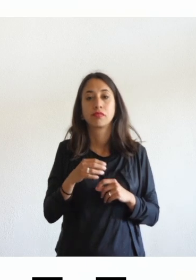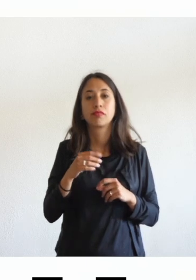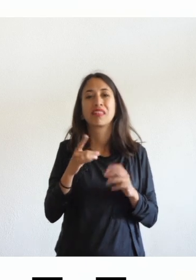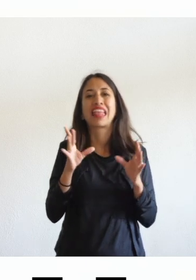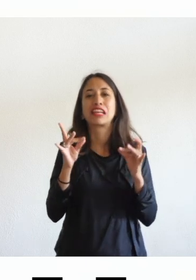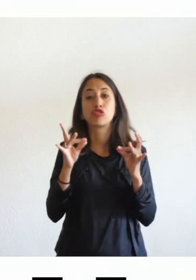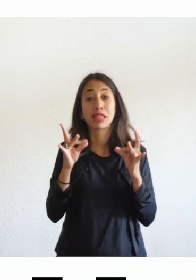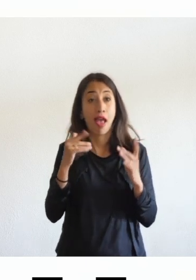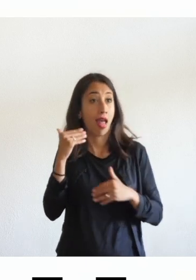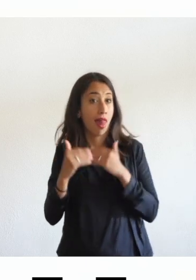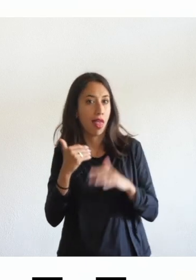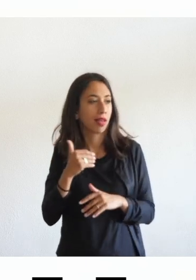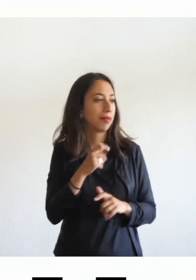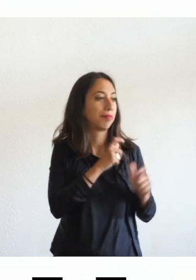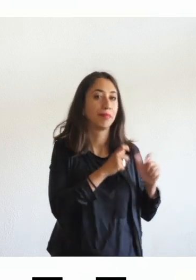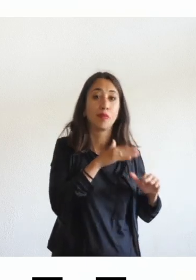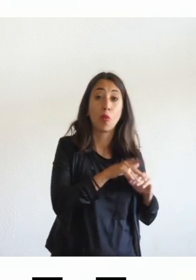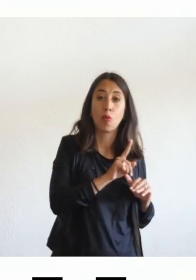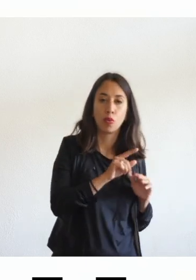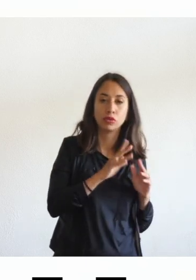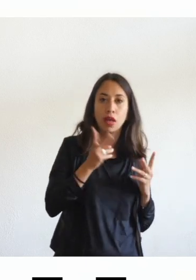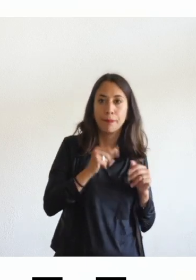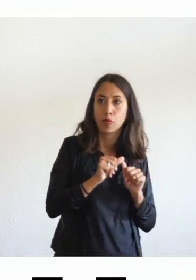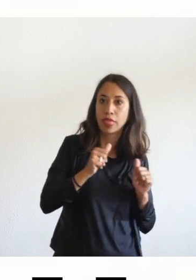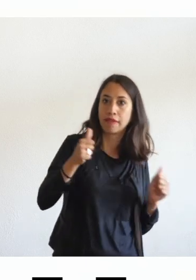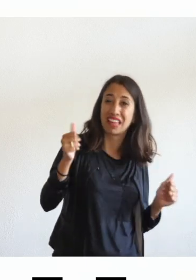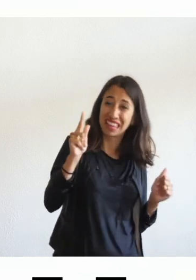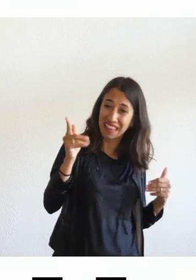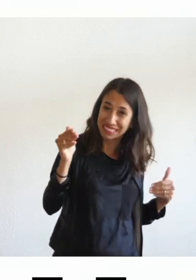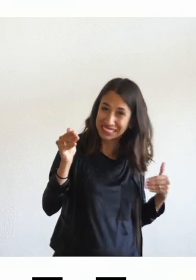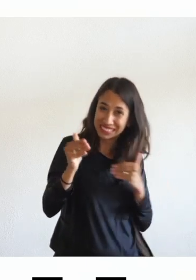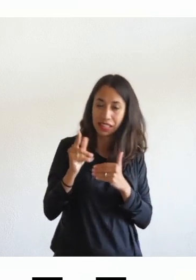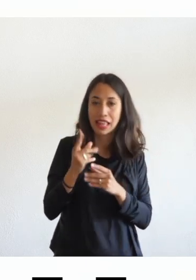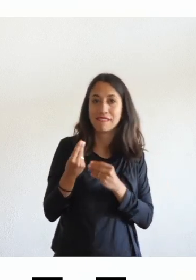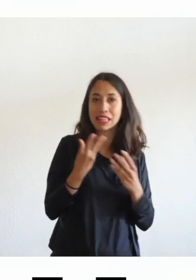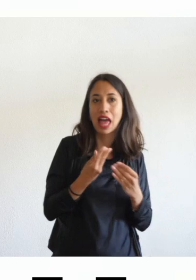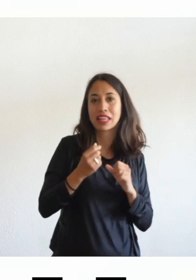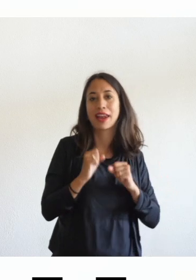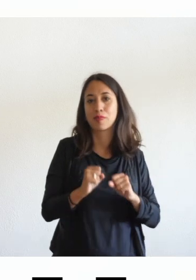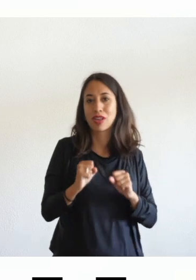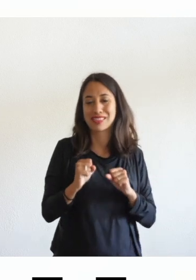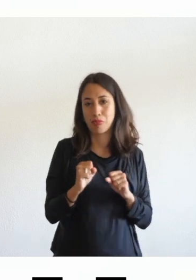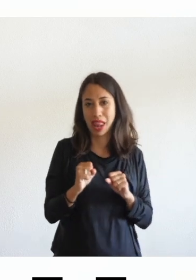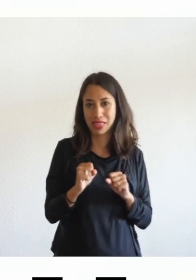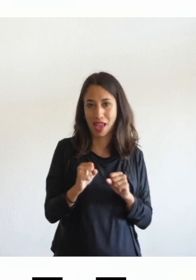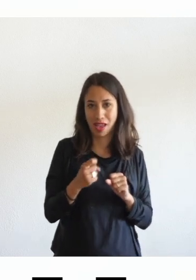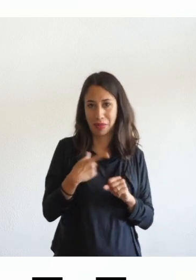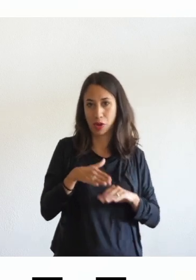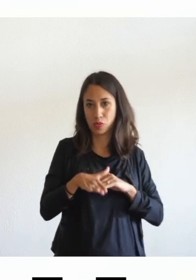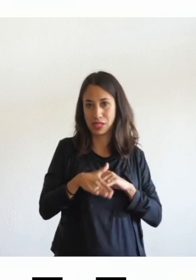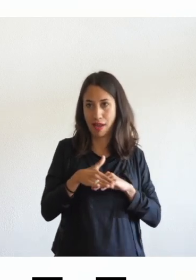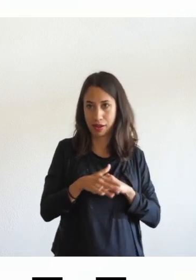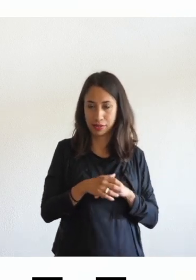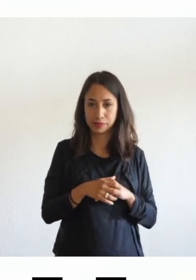esponenziale negativamente parlando per un alunno con disabilità sicuramente anche